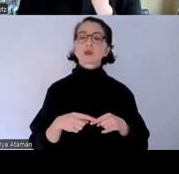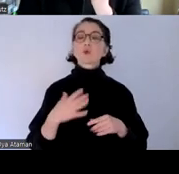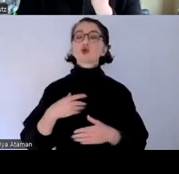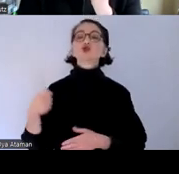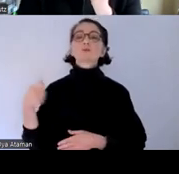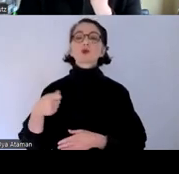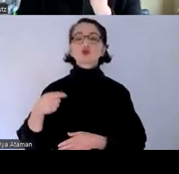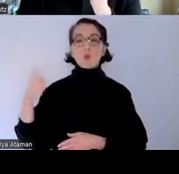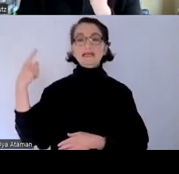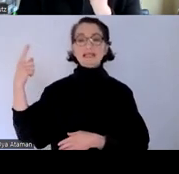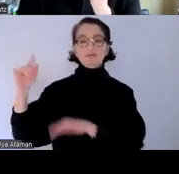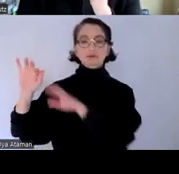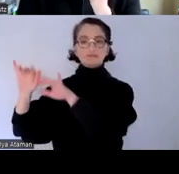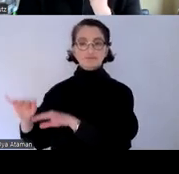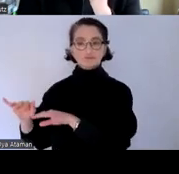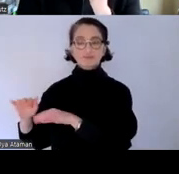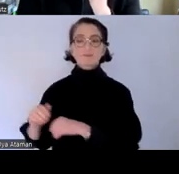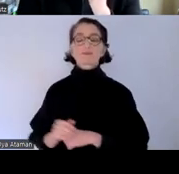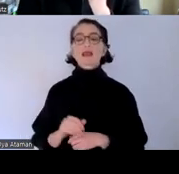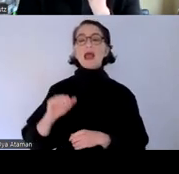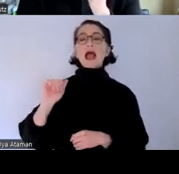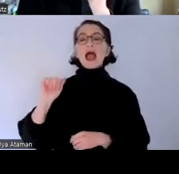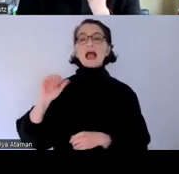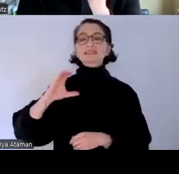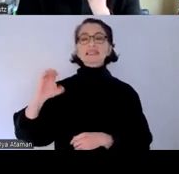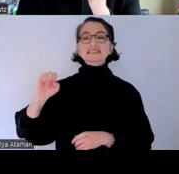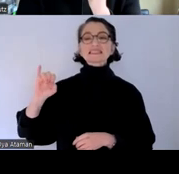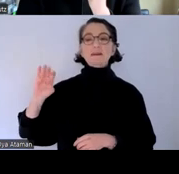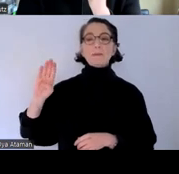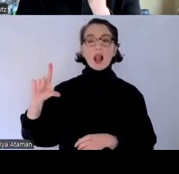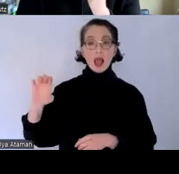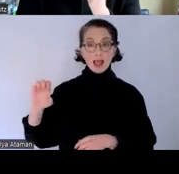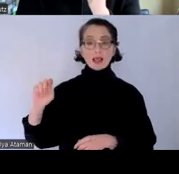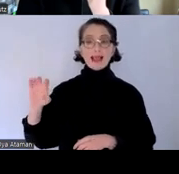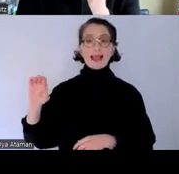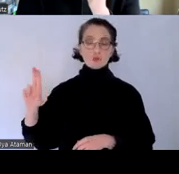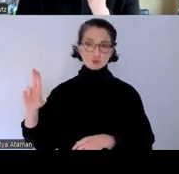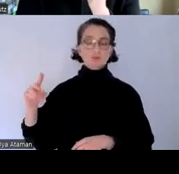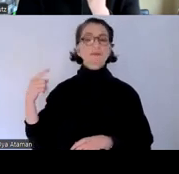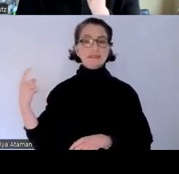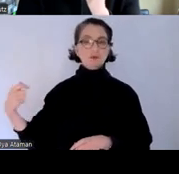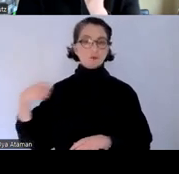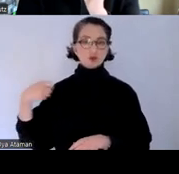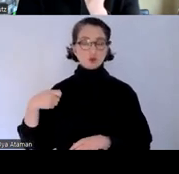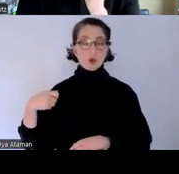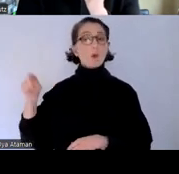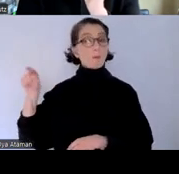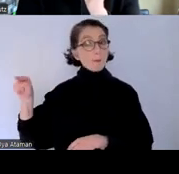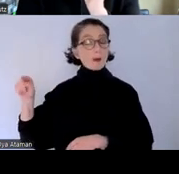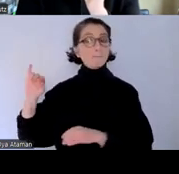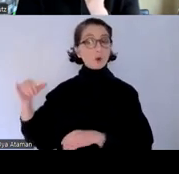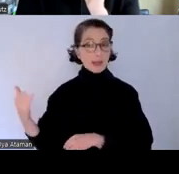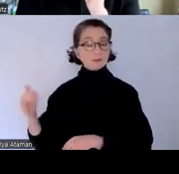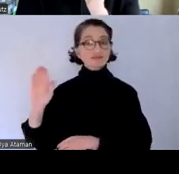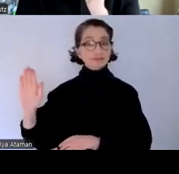nämlich accessible eu ist ein projekt der